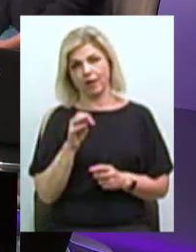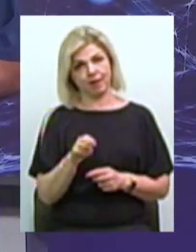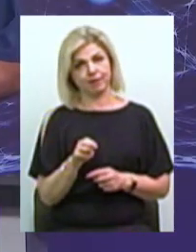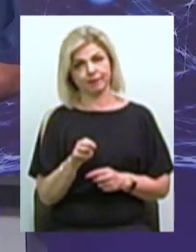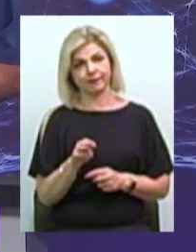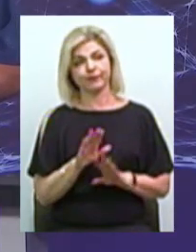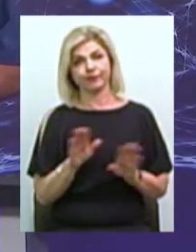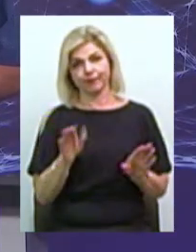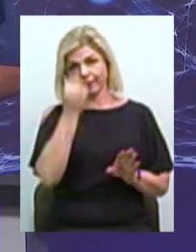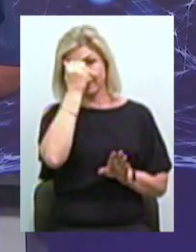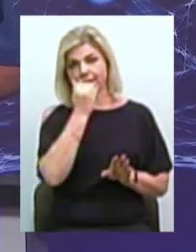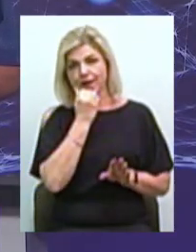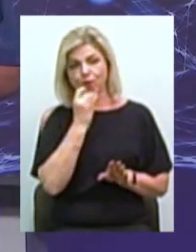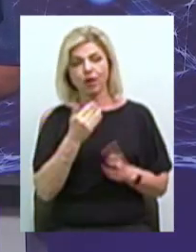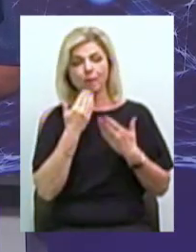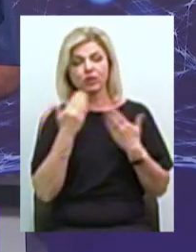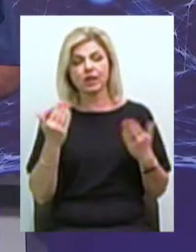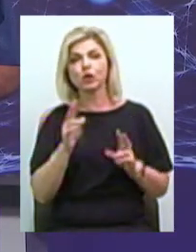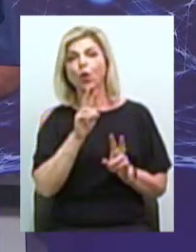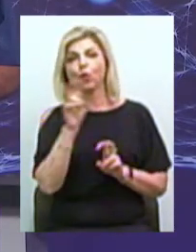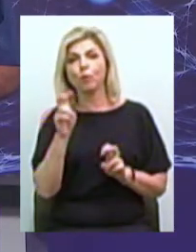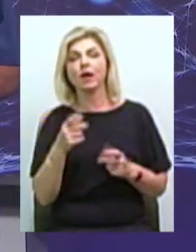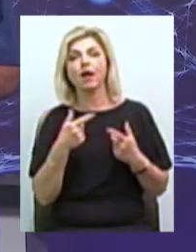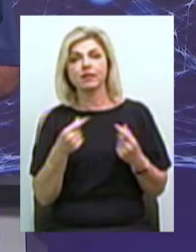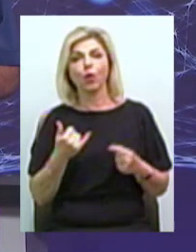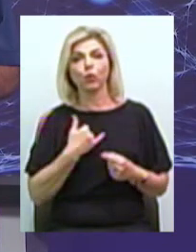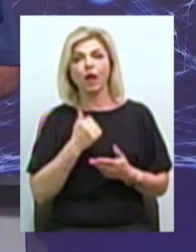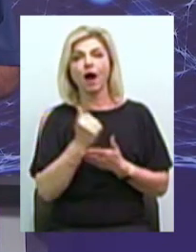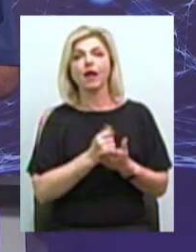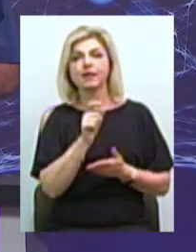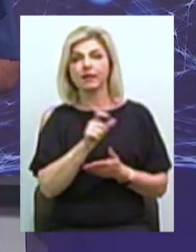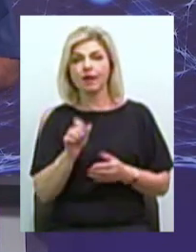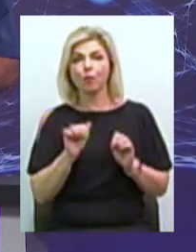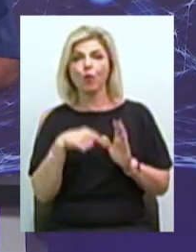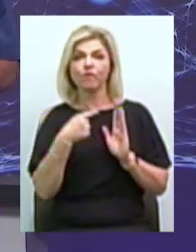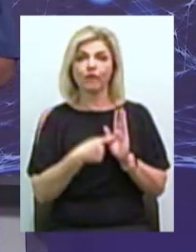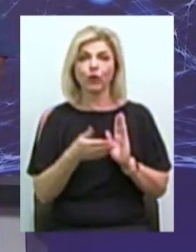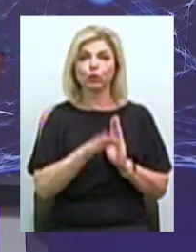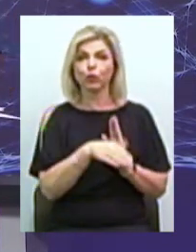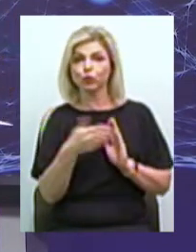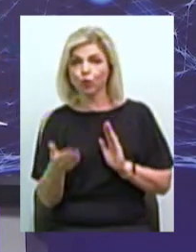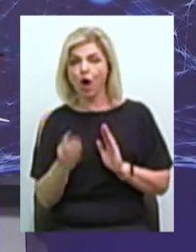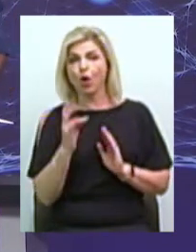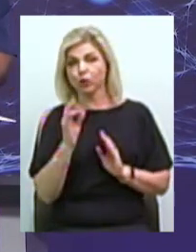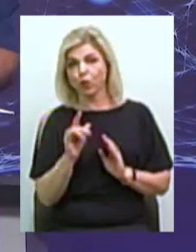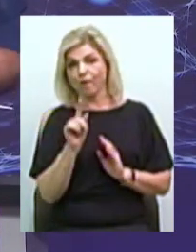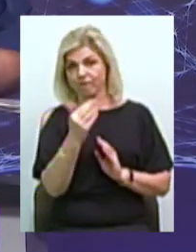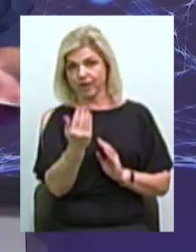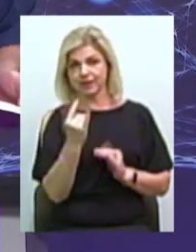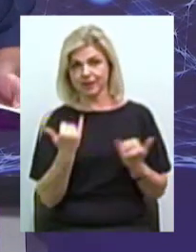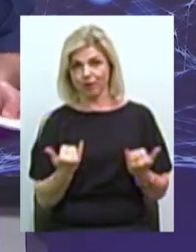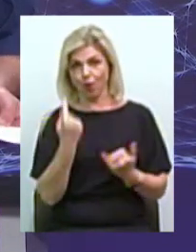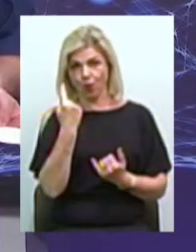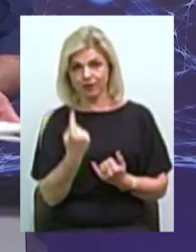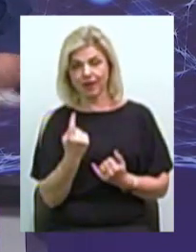І остання рубрика, в якій зазвичай у нас кандидати можуть поставити запитання один одному Але оскільки ви сьогодні один, я ще раз